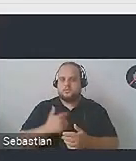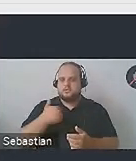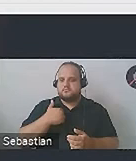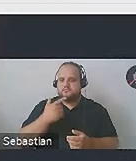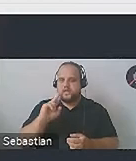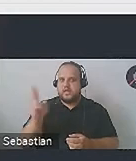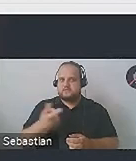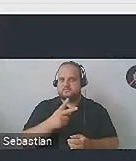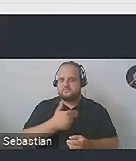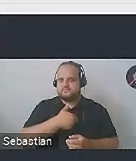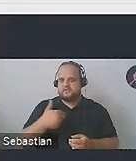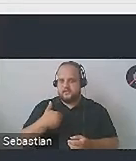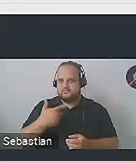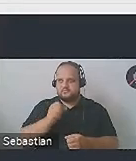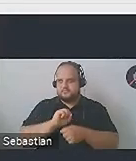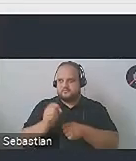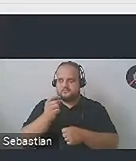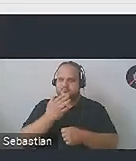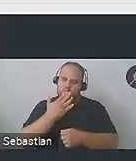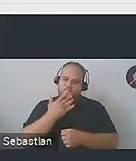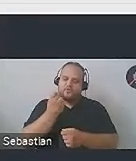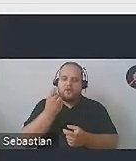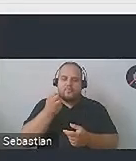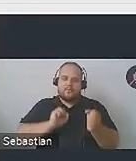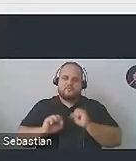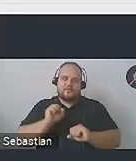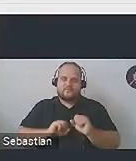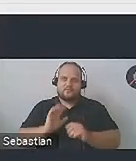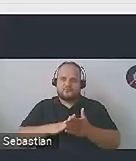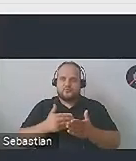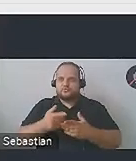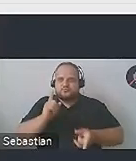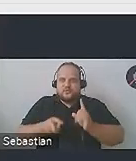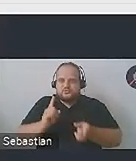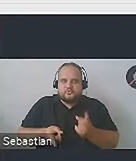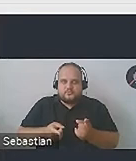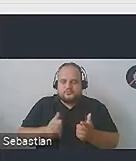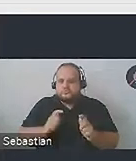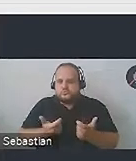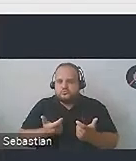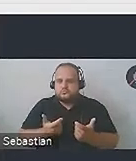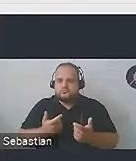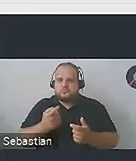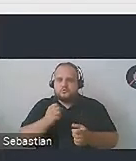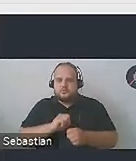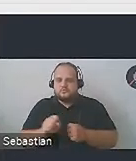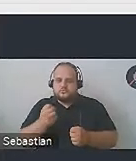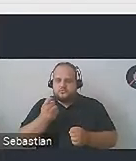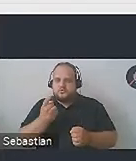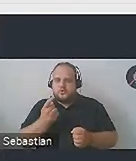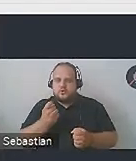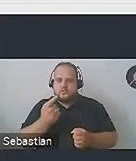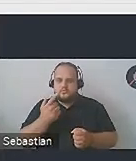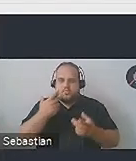troszeczku niepełnosprawny w odpowiednich sytuacjach. Jeżeli się śpieszymy, no to jesteśmy odrobinkę może